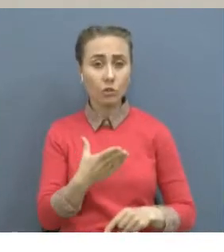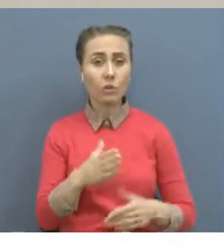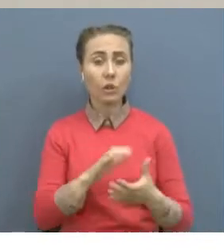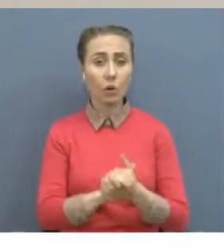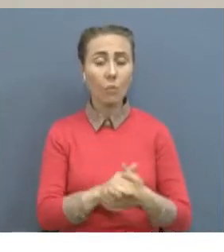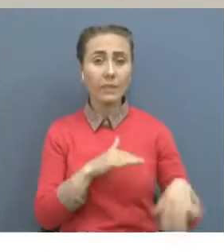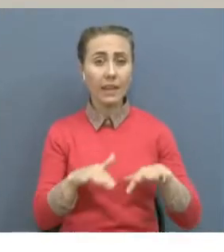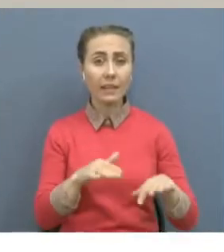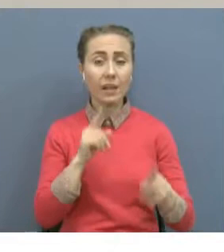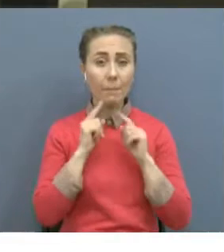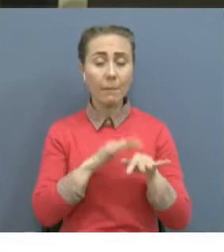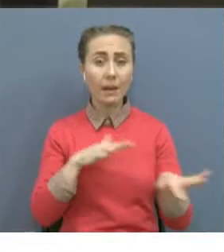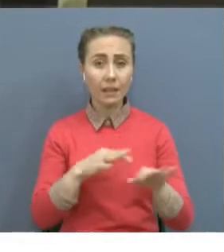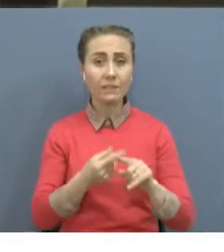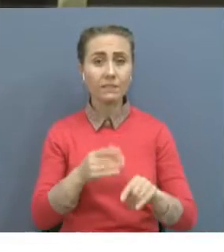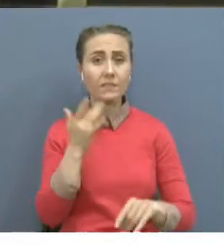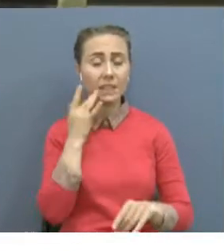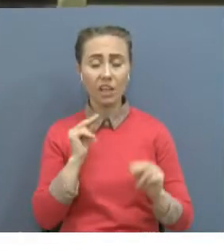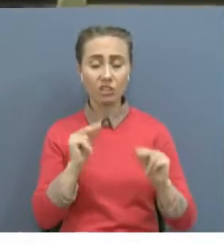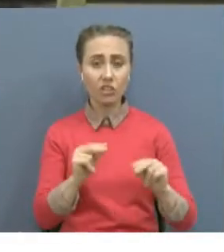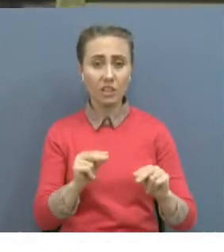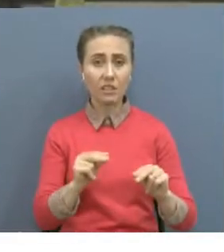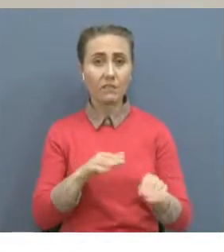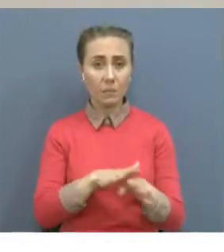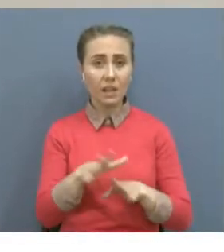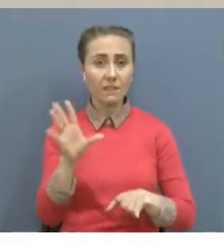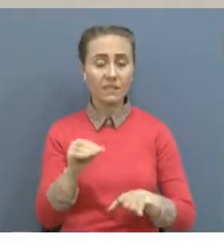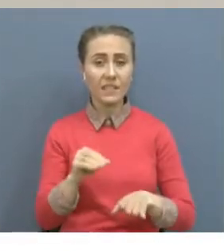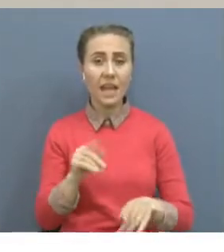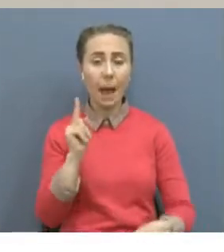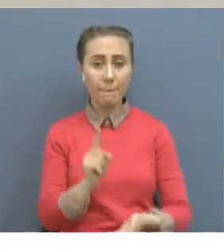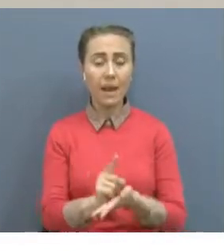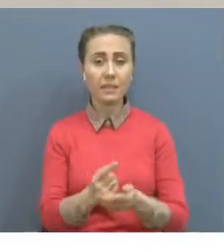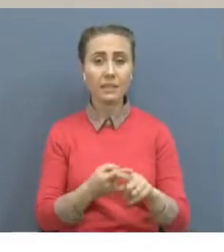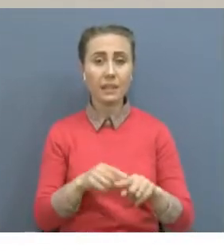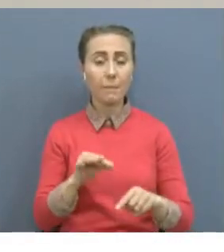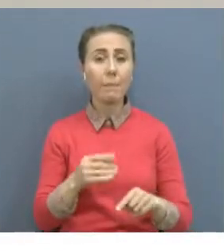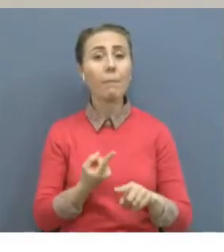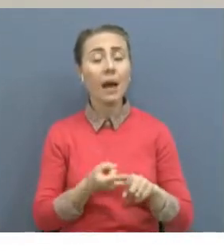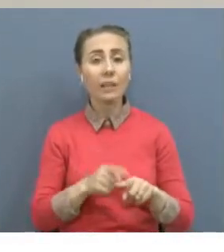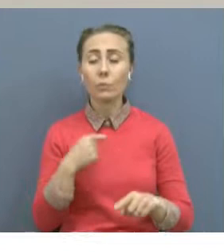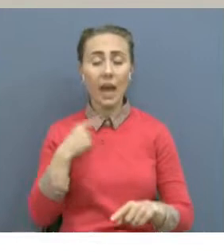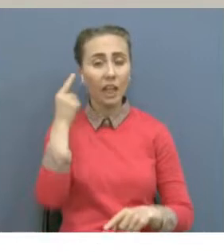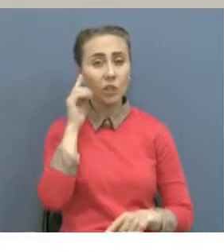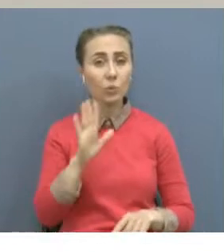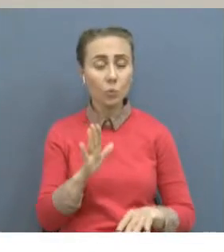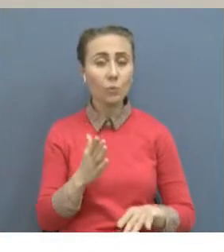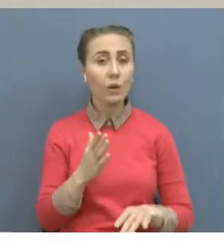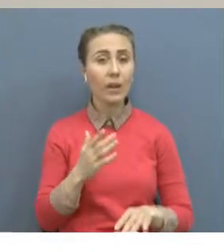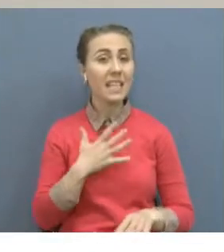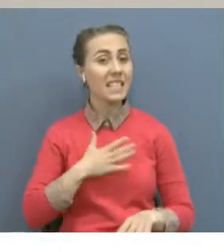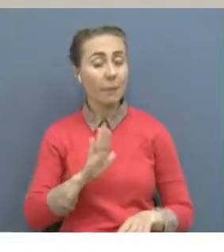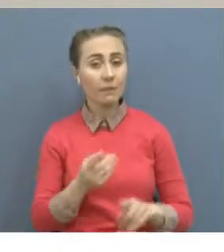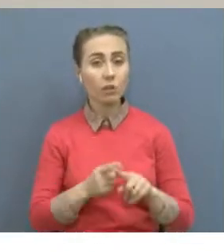Абруймен атқарып келеді. Мемлекеттік қызметтегі тәжібесі мол. Сондықтан бұл қызметті